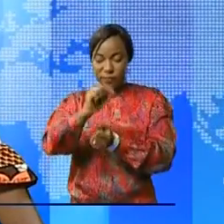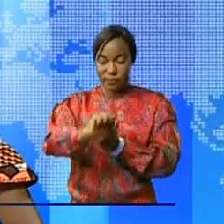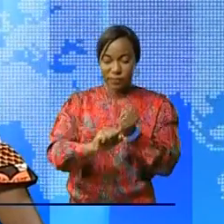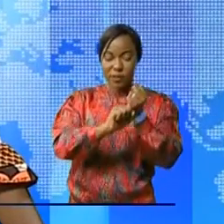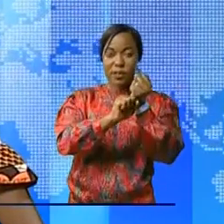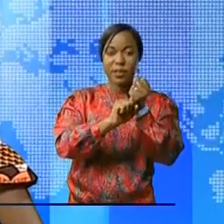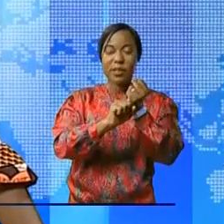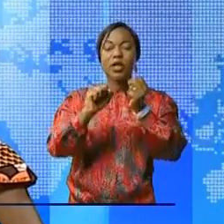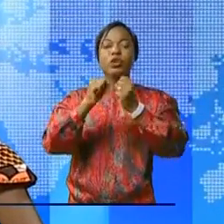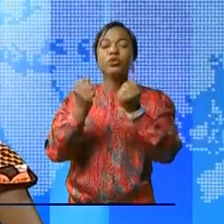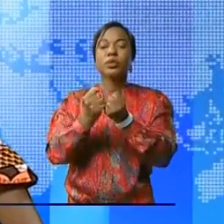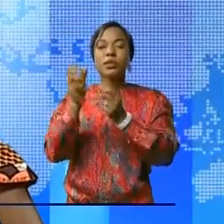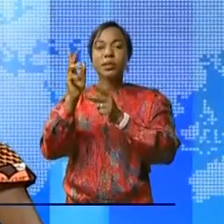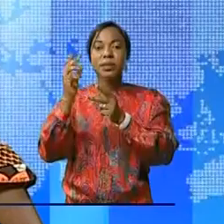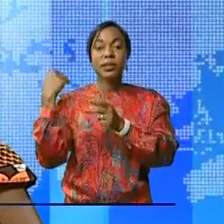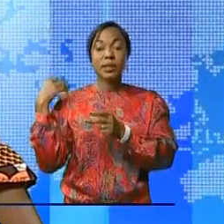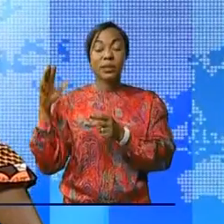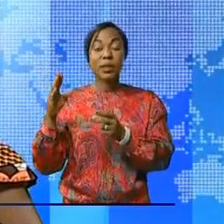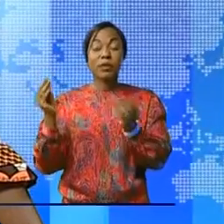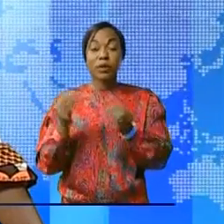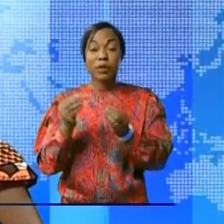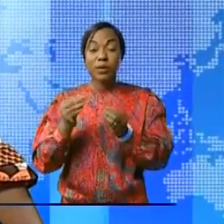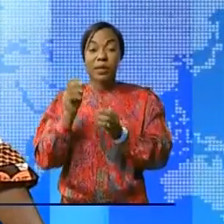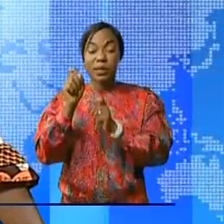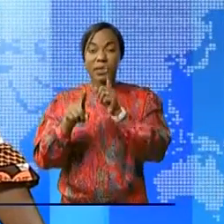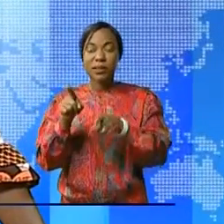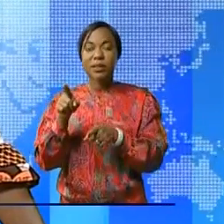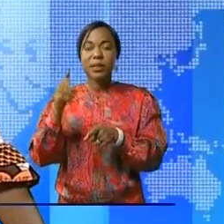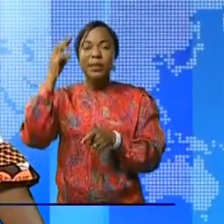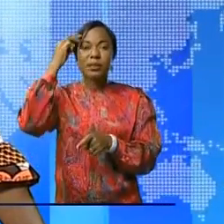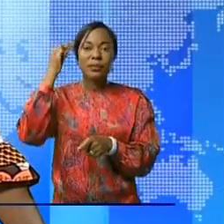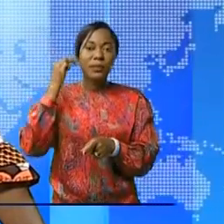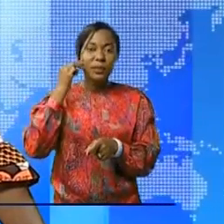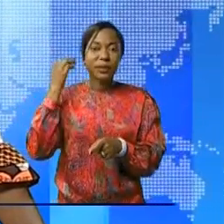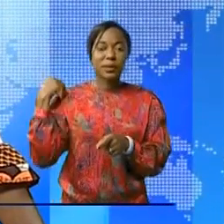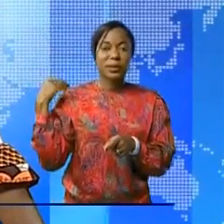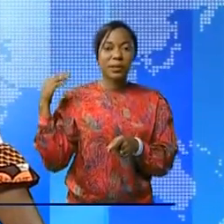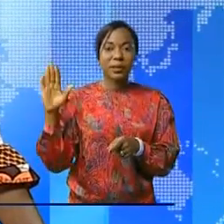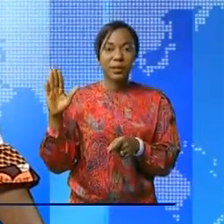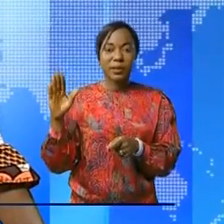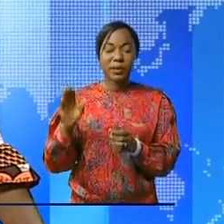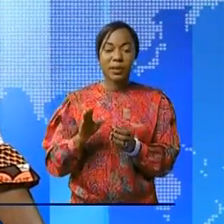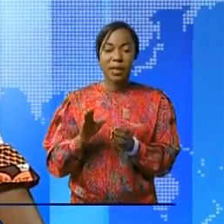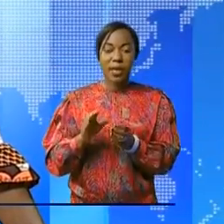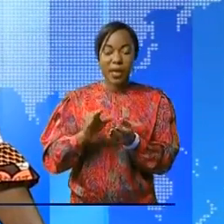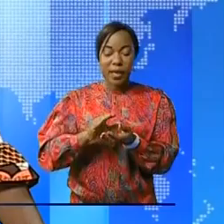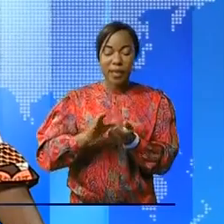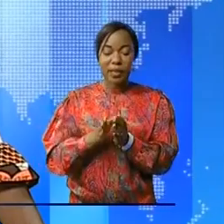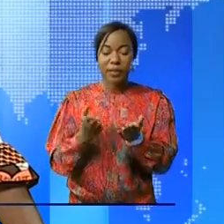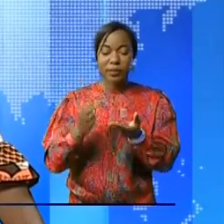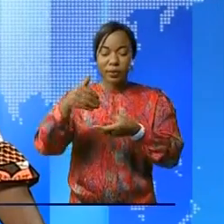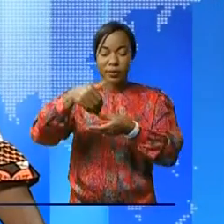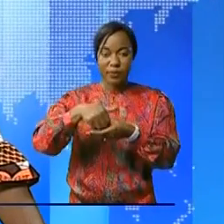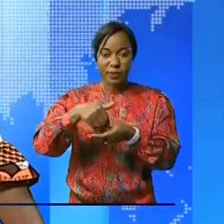l'État dans plusieurs domaines. C'est autour de ces sujets que la ministre d'État en charge du portefeuille, Adèle